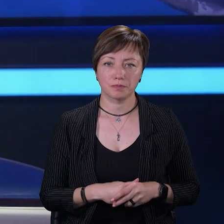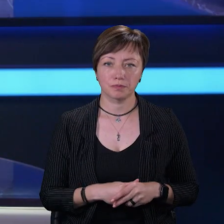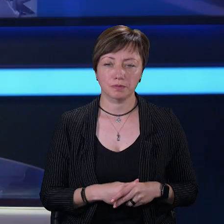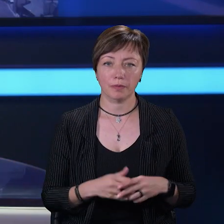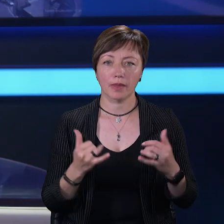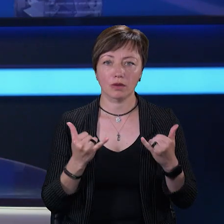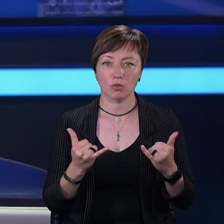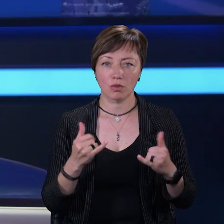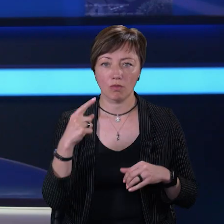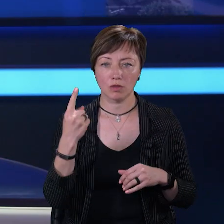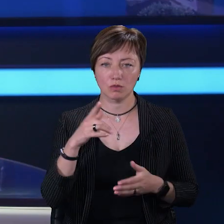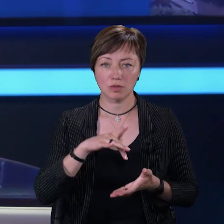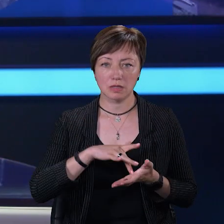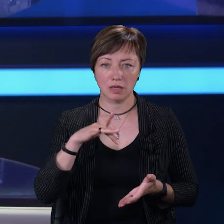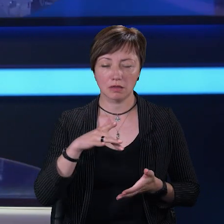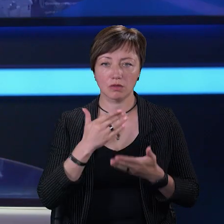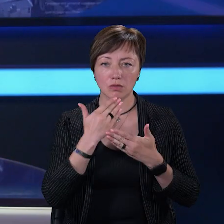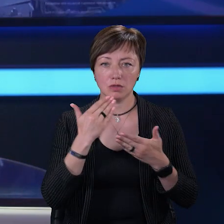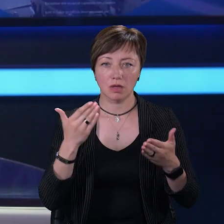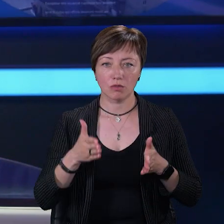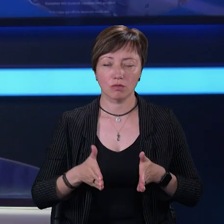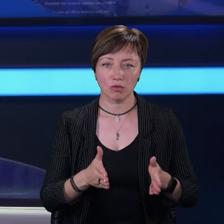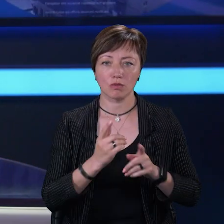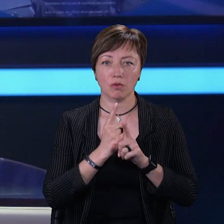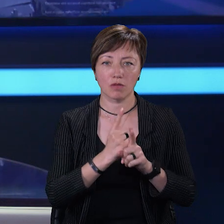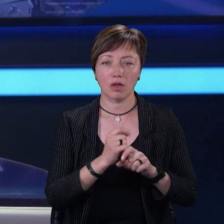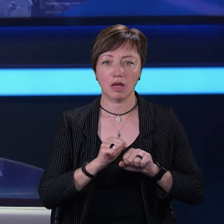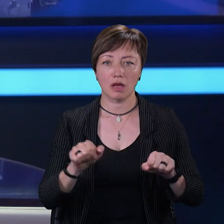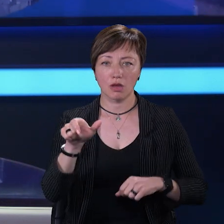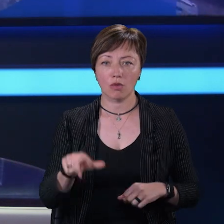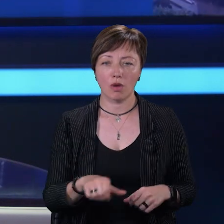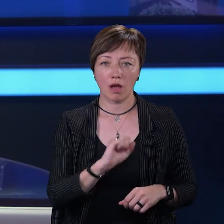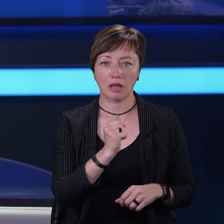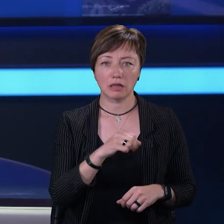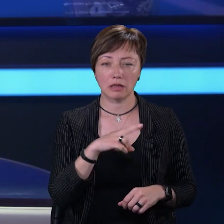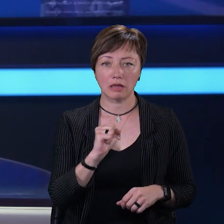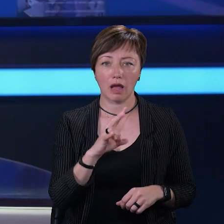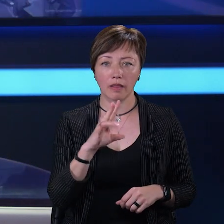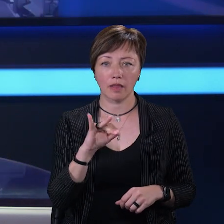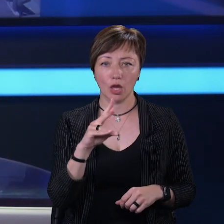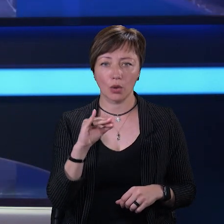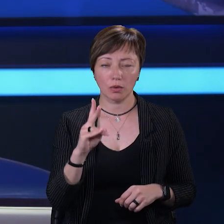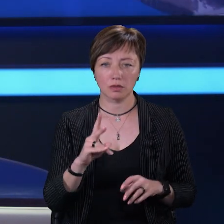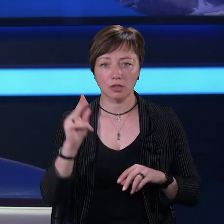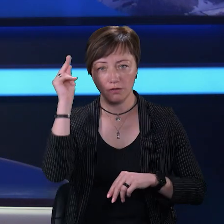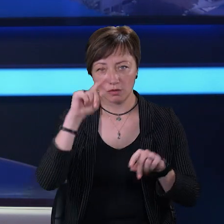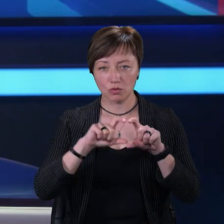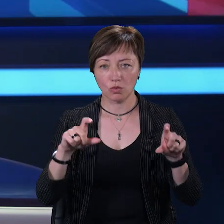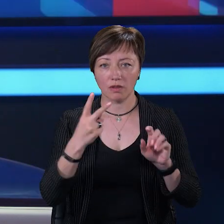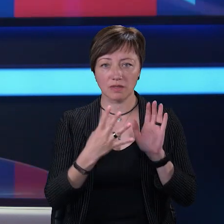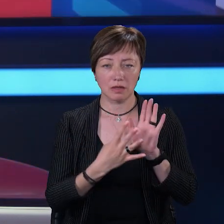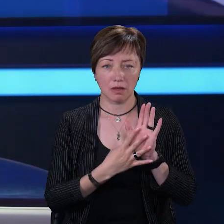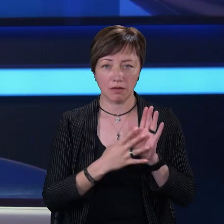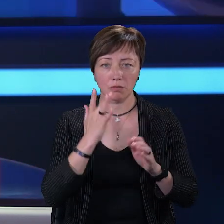Сьогодні в обласному центрі в останню земну дорогу провели героя Андрія Данилюка. Він навчався у ЗОЖ номер 29.